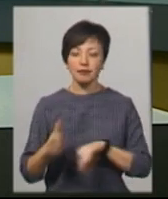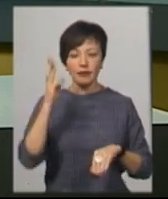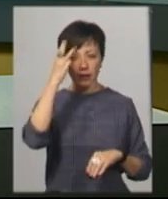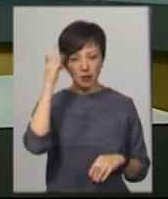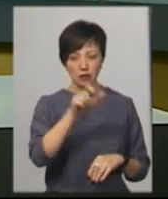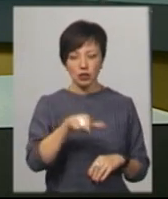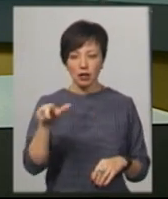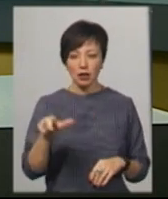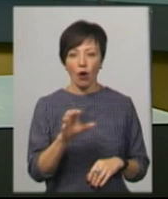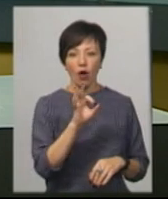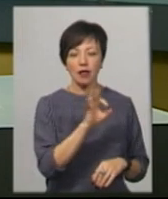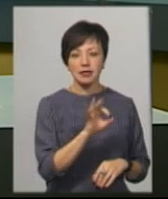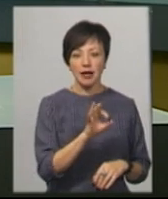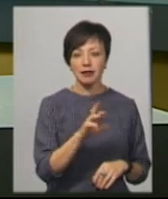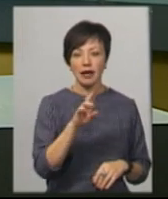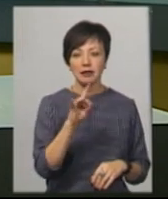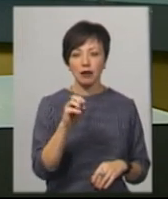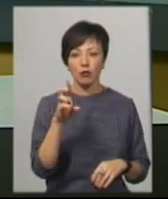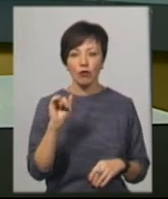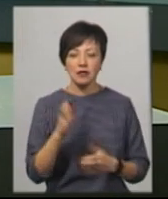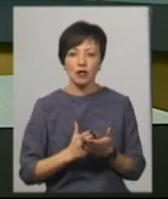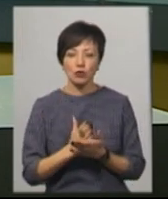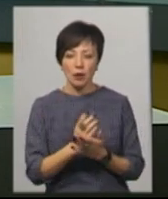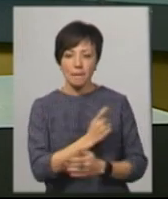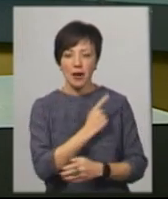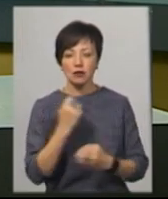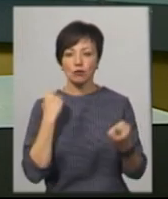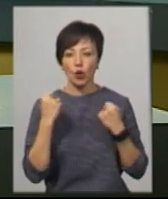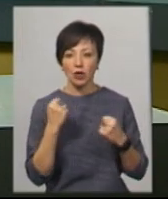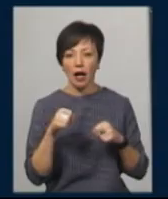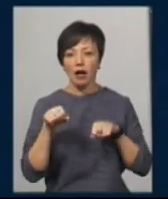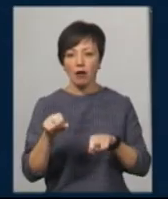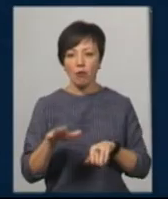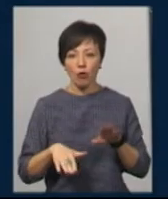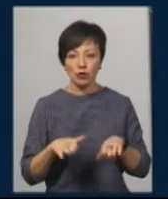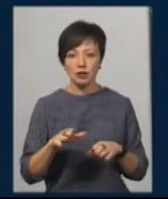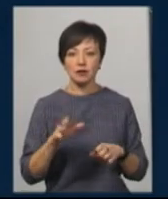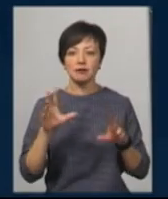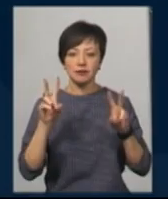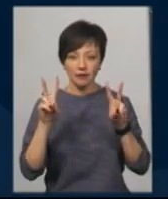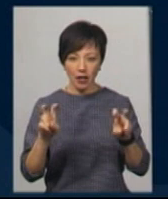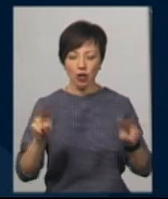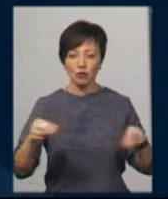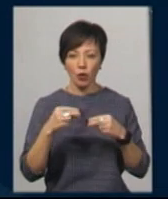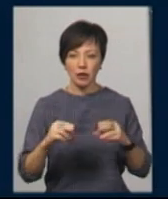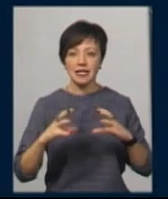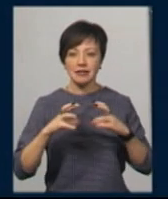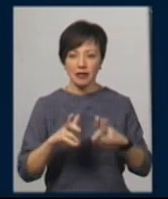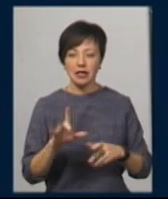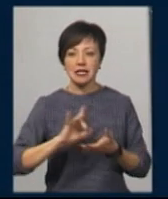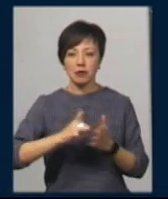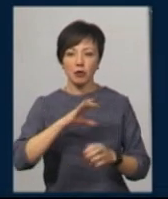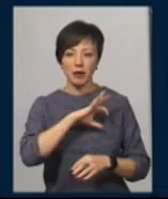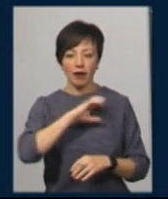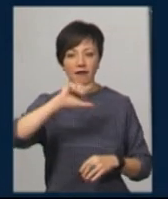Олександр Ястребов заслужений майстер спорту України з кікбоксину здобув звання чемпіона світу та срібну медаль в Італії в місті